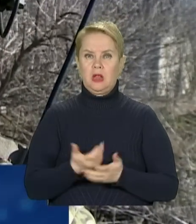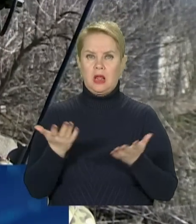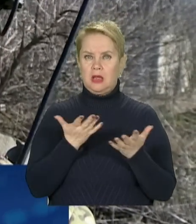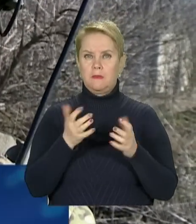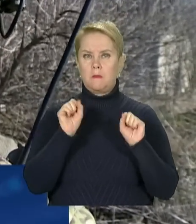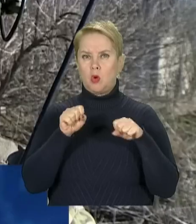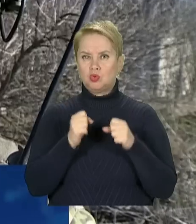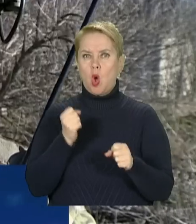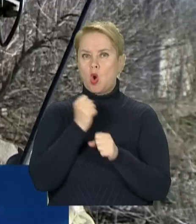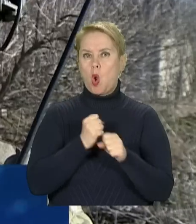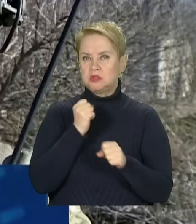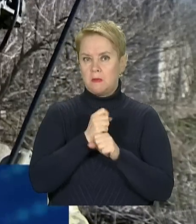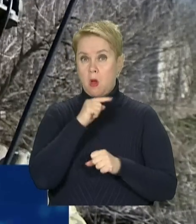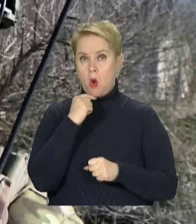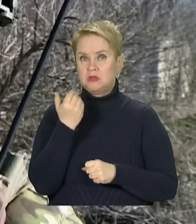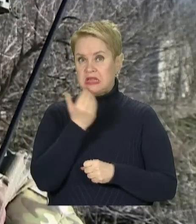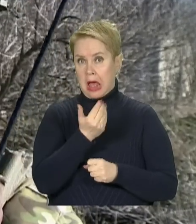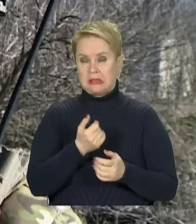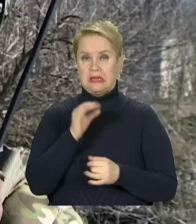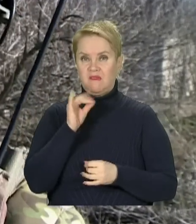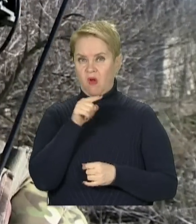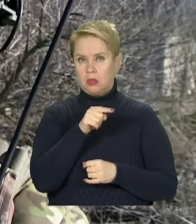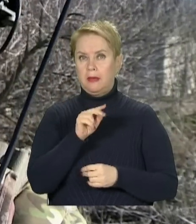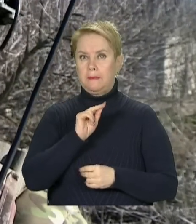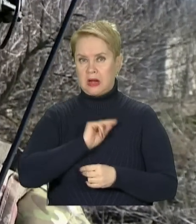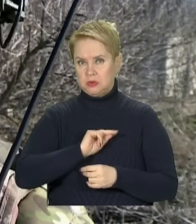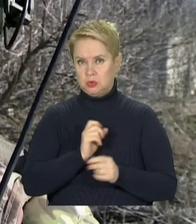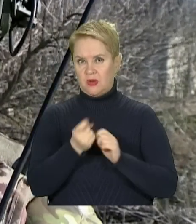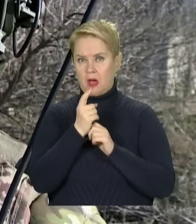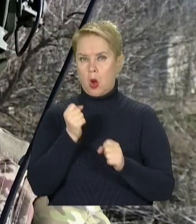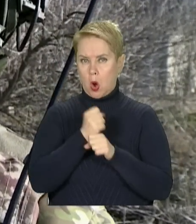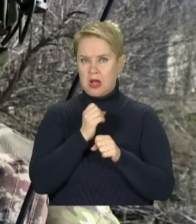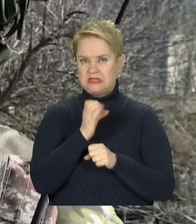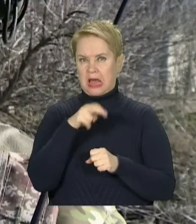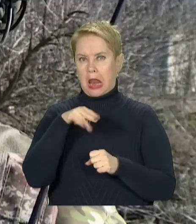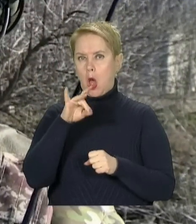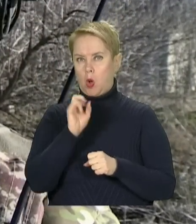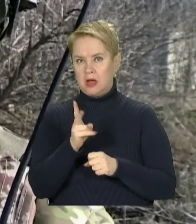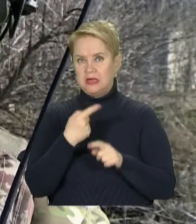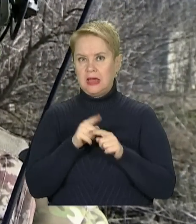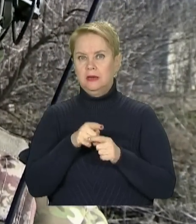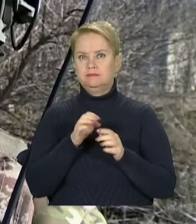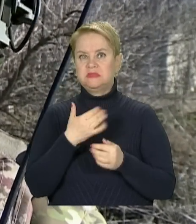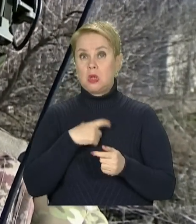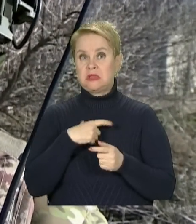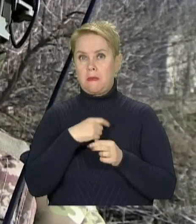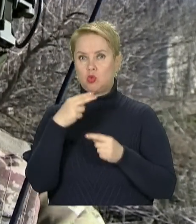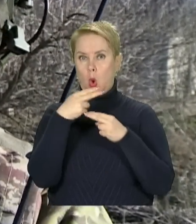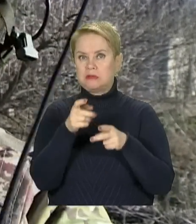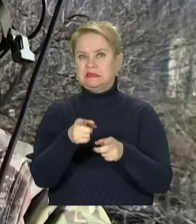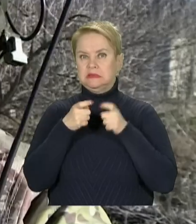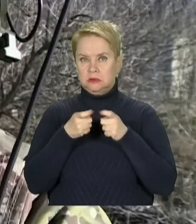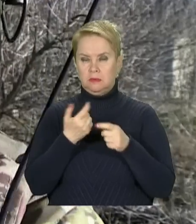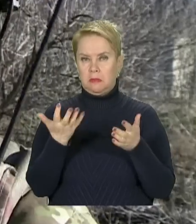може, нові розробки росіян. І вони працюють. З'явилася розробка сілок, яка затягує до себе дрони.